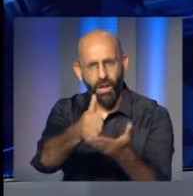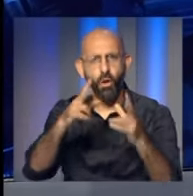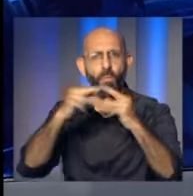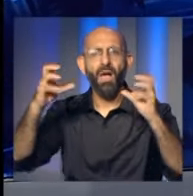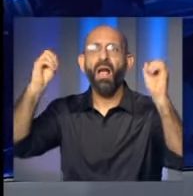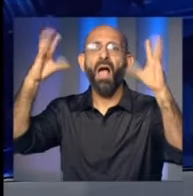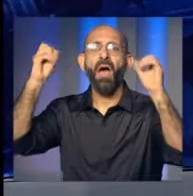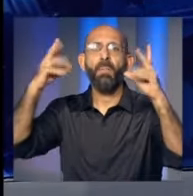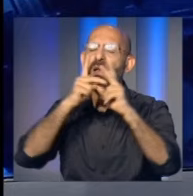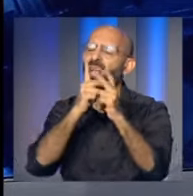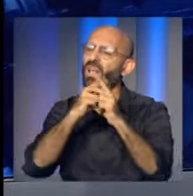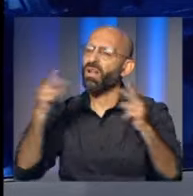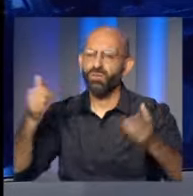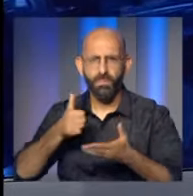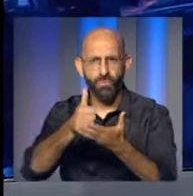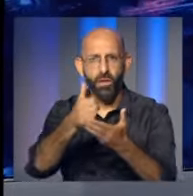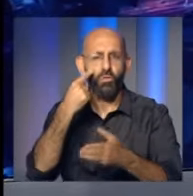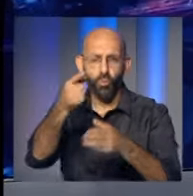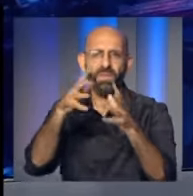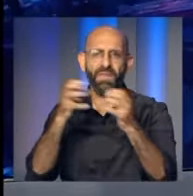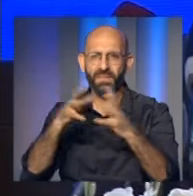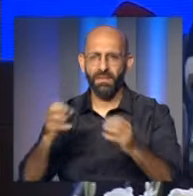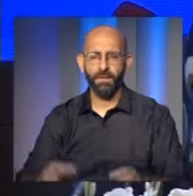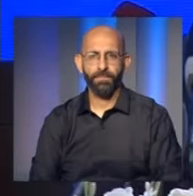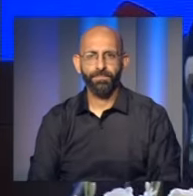لتزويد لبنان بالوقود للكهربا وسواها